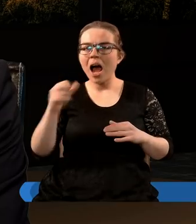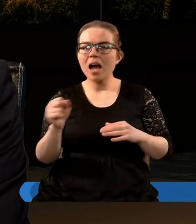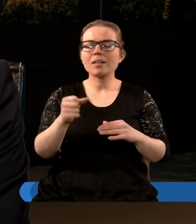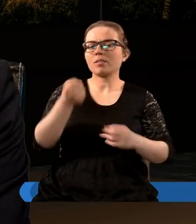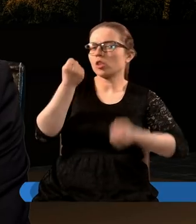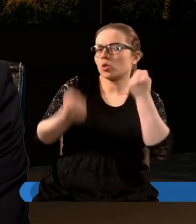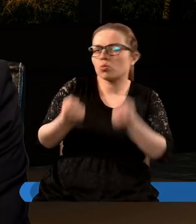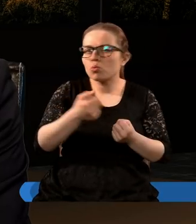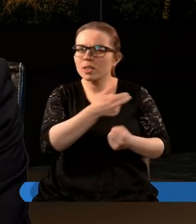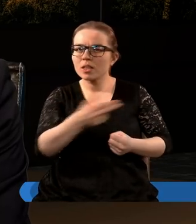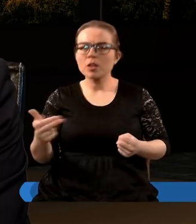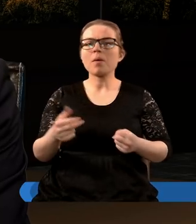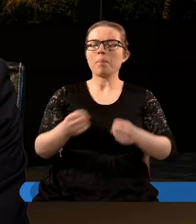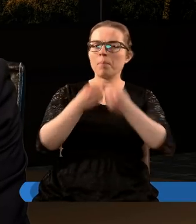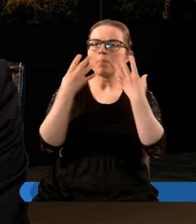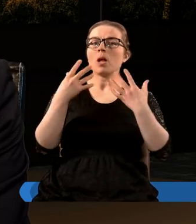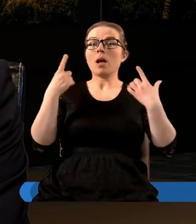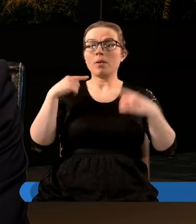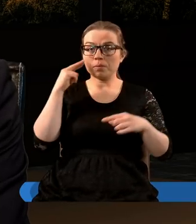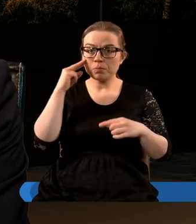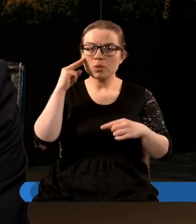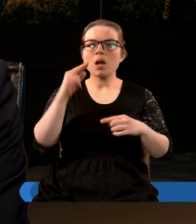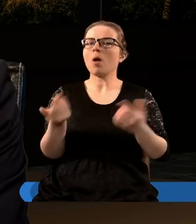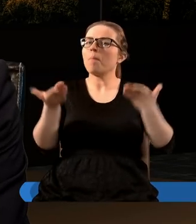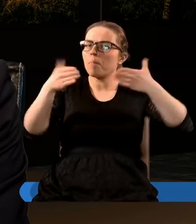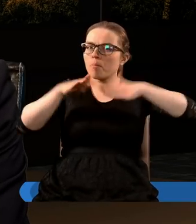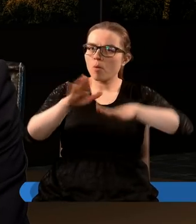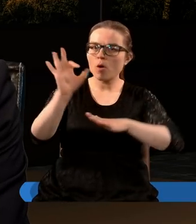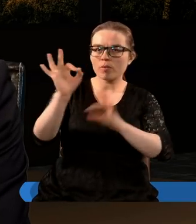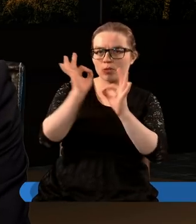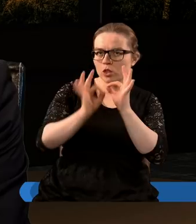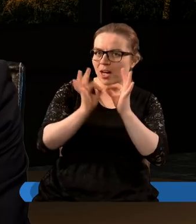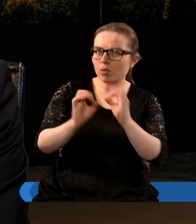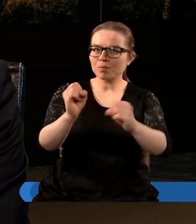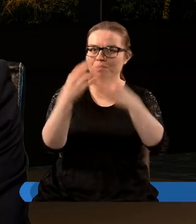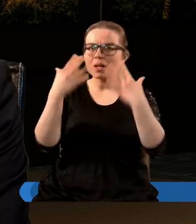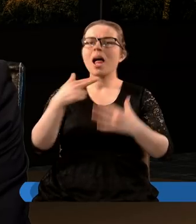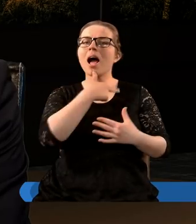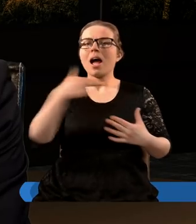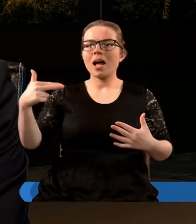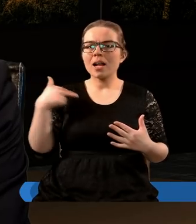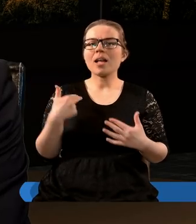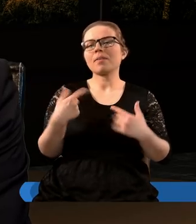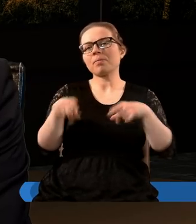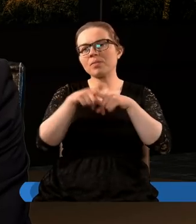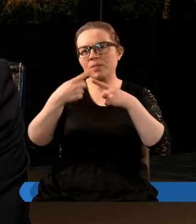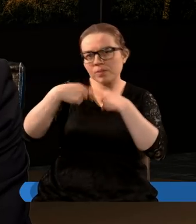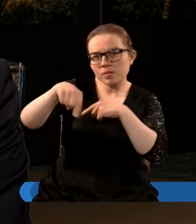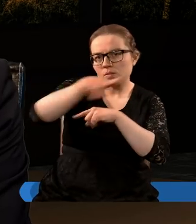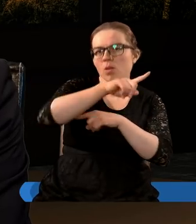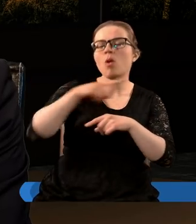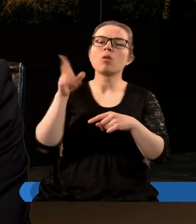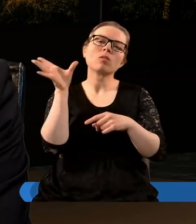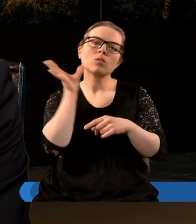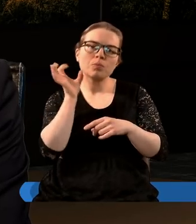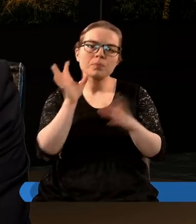mówić o trudnych rzeczach. Dlatego prosimy Ciebie o Twoje szczególne błogosławieństwo tej dla nas. Studia, ale także dla tych wszystkich,